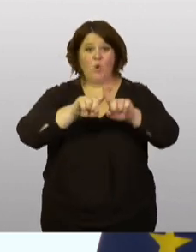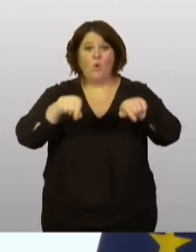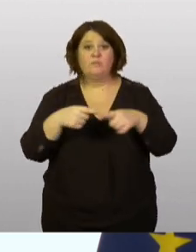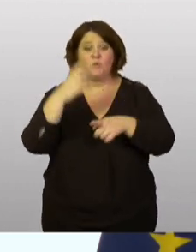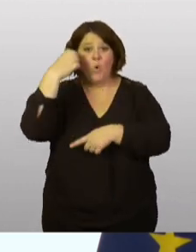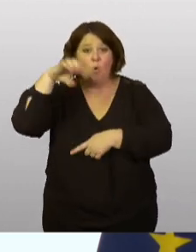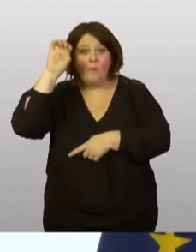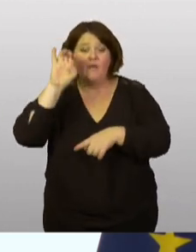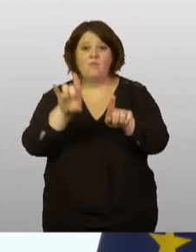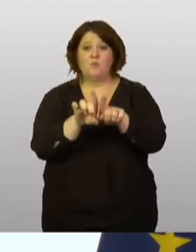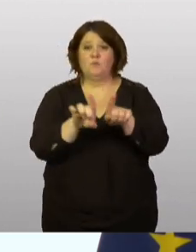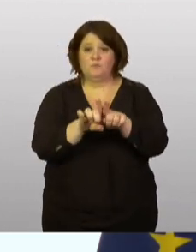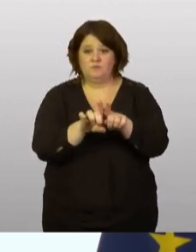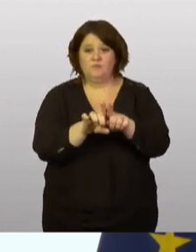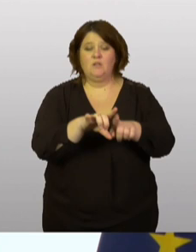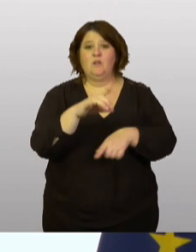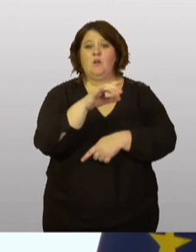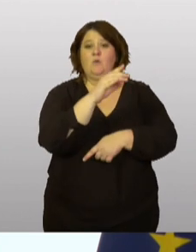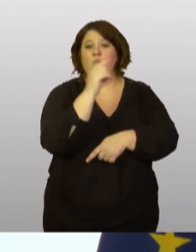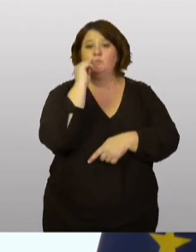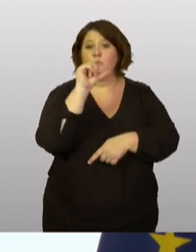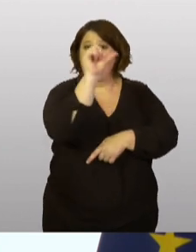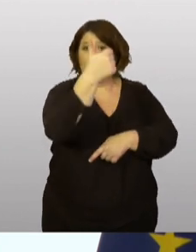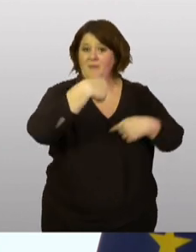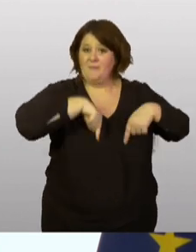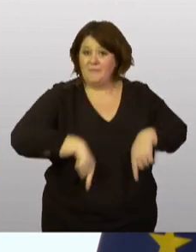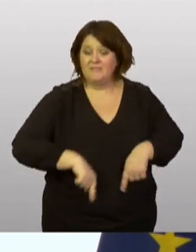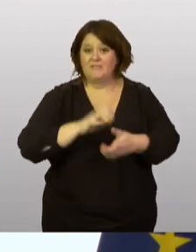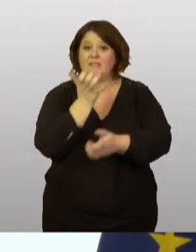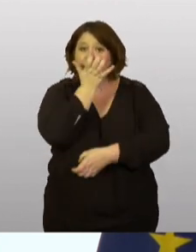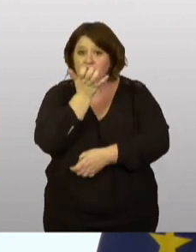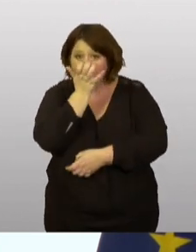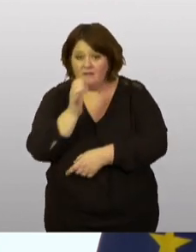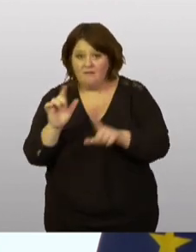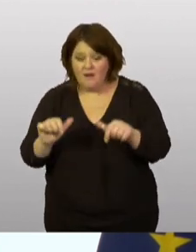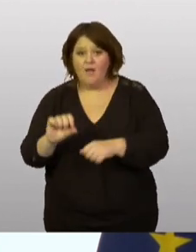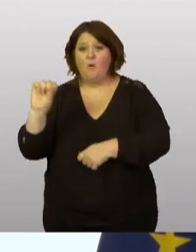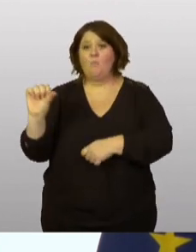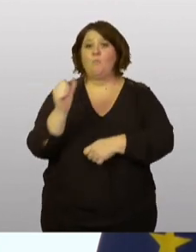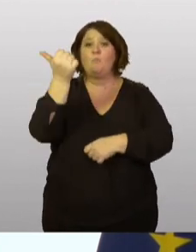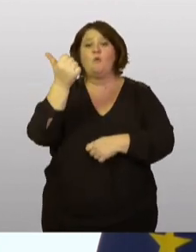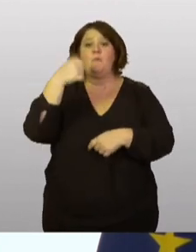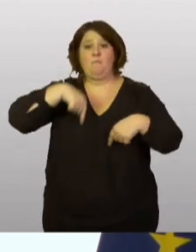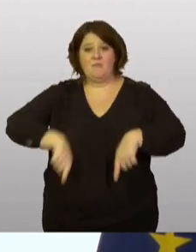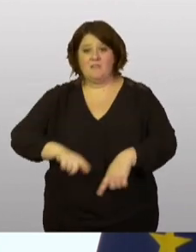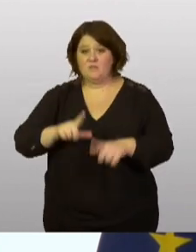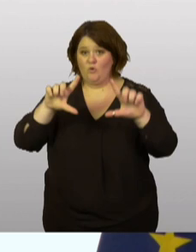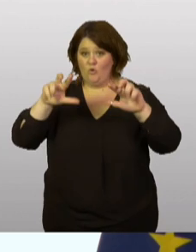européenne, à monsieur Ignacio Acacis, premier ministre de Tchéquie, premier ministre de Luxembourg,